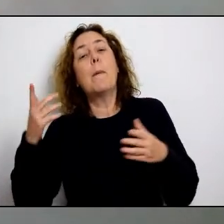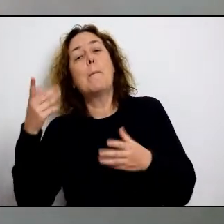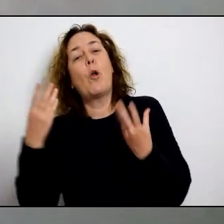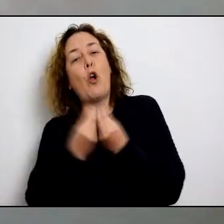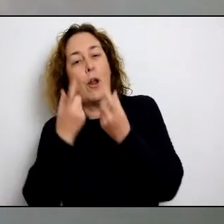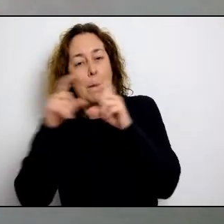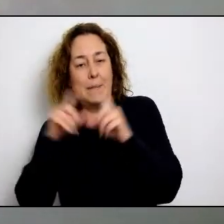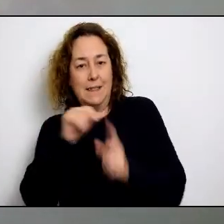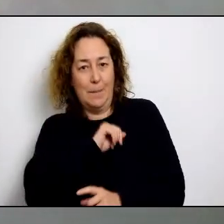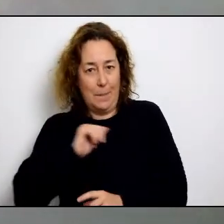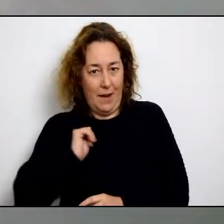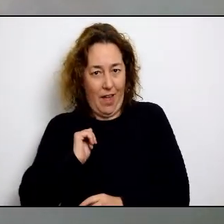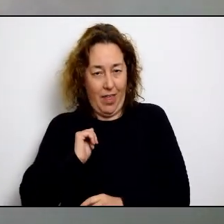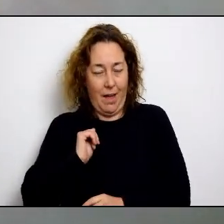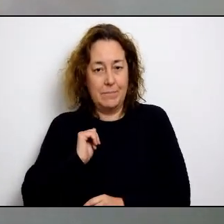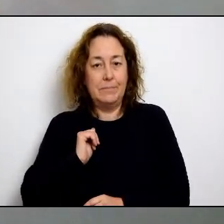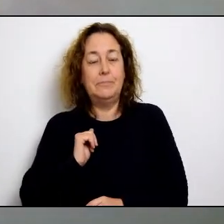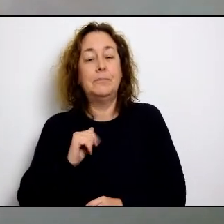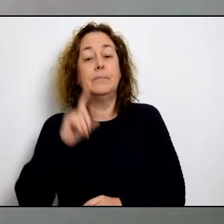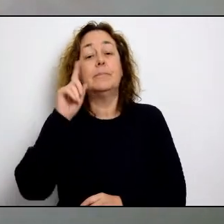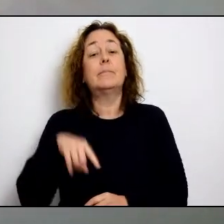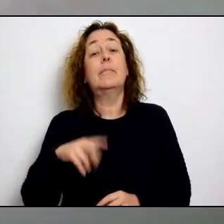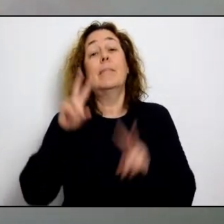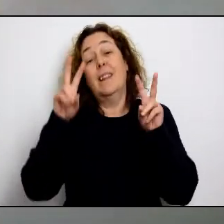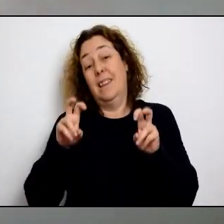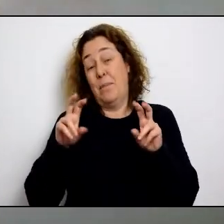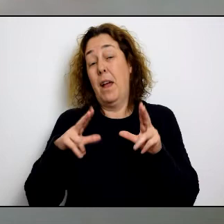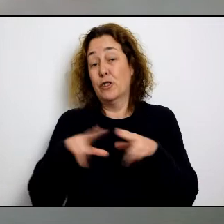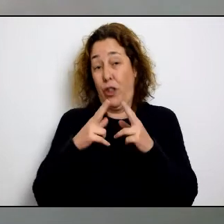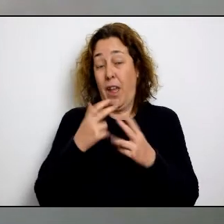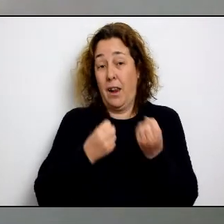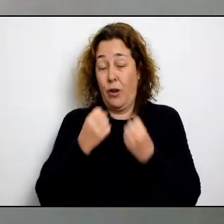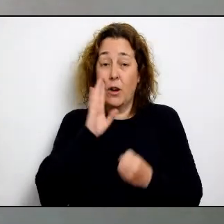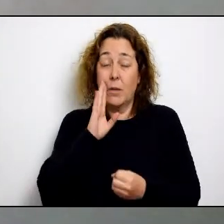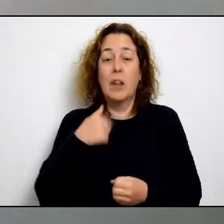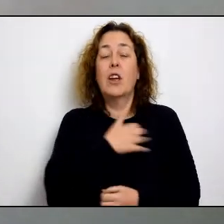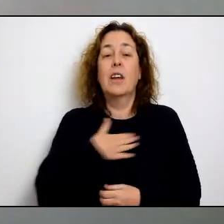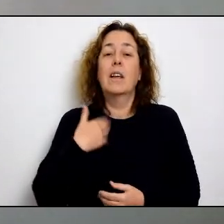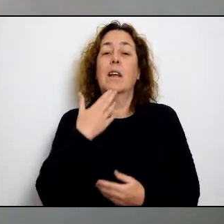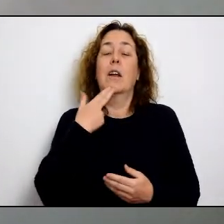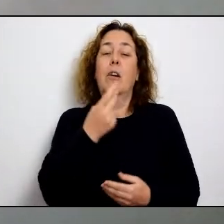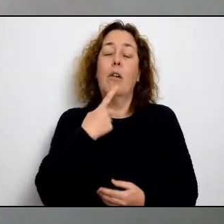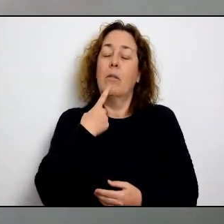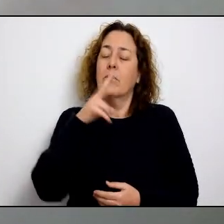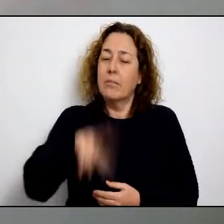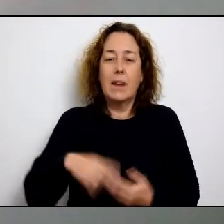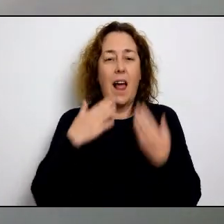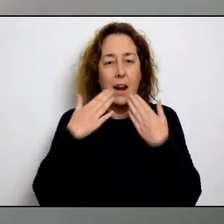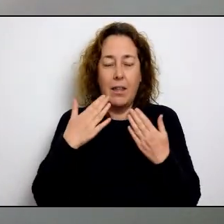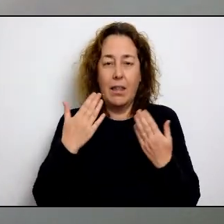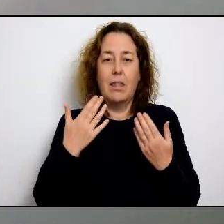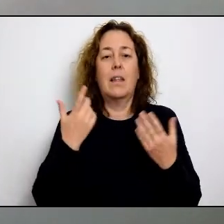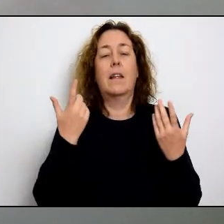en tots els seus nivells com l'unitat de l'administració pública en el sector privat. Per això, en primer terme, i passant a l'escenari més de